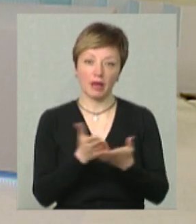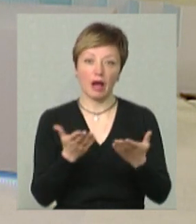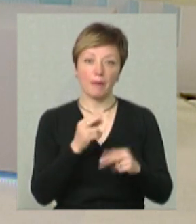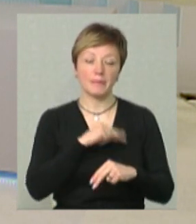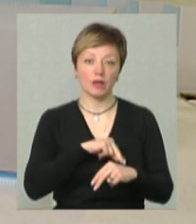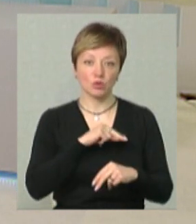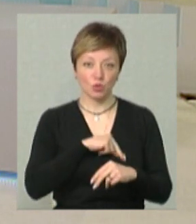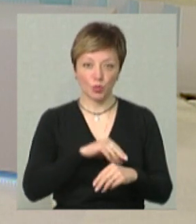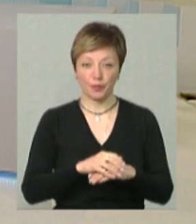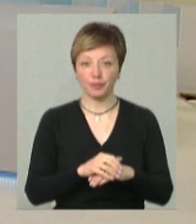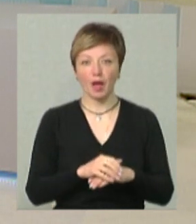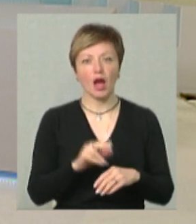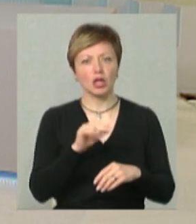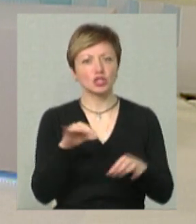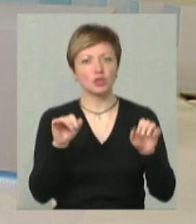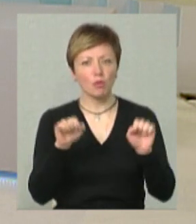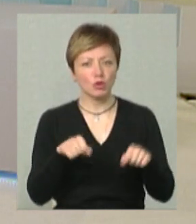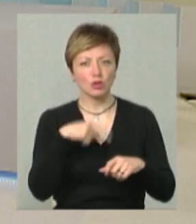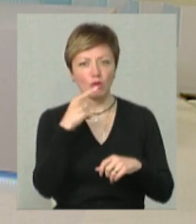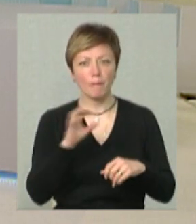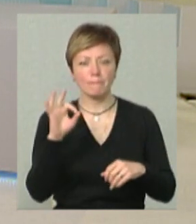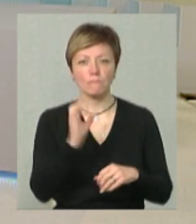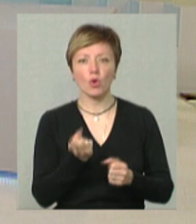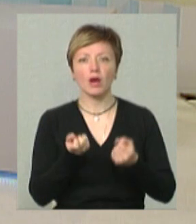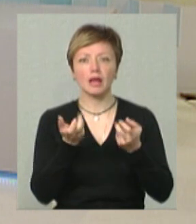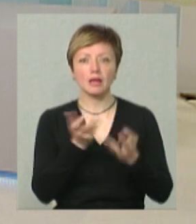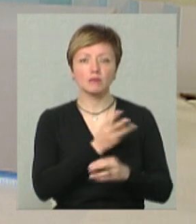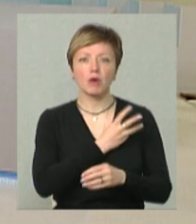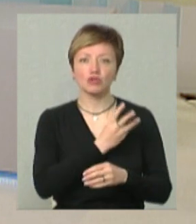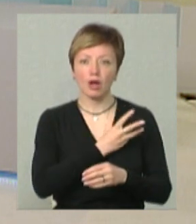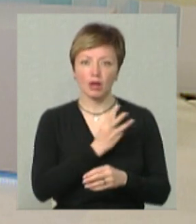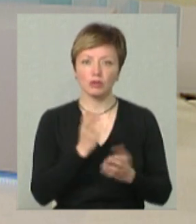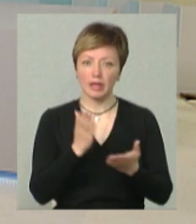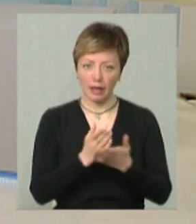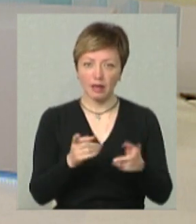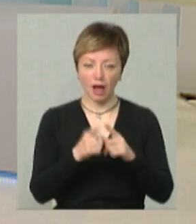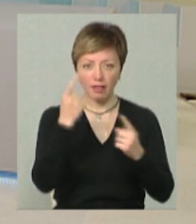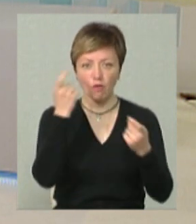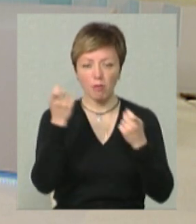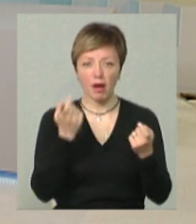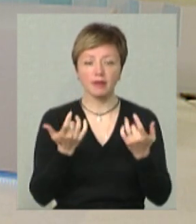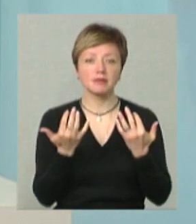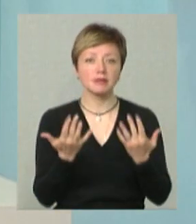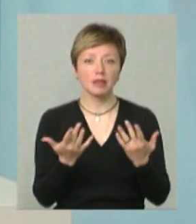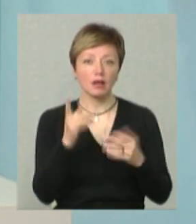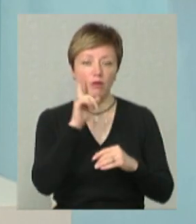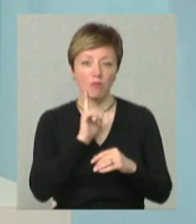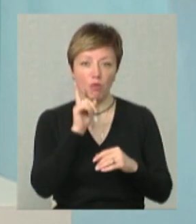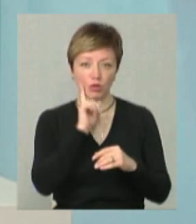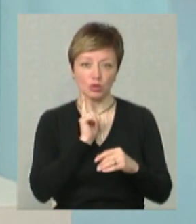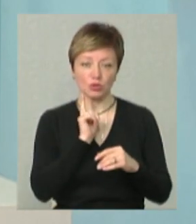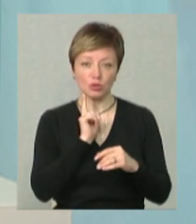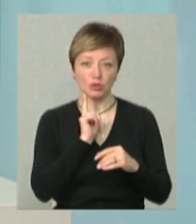працюють. А чи можна говорити про кількість бажаючих? Є така інформація, скільки поки що